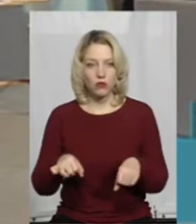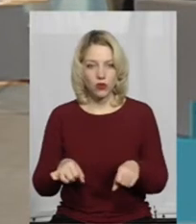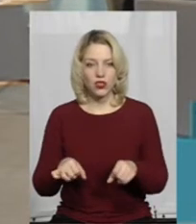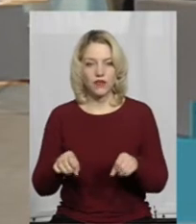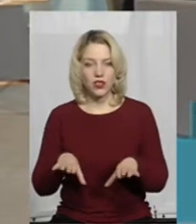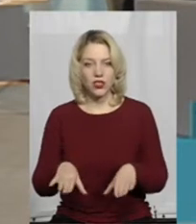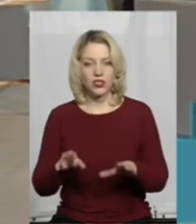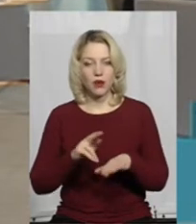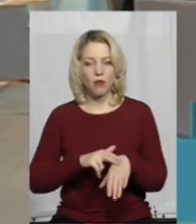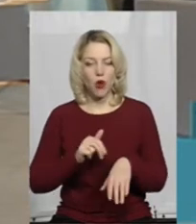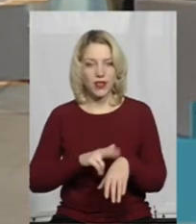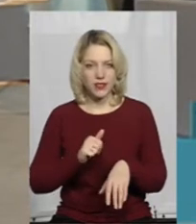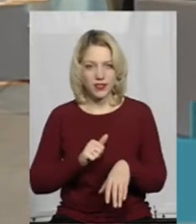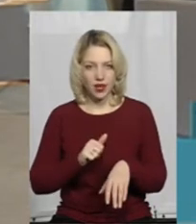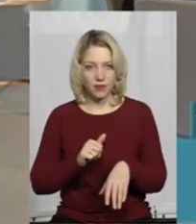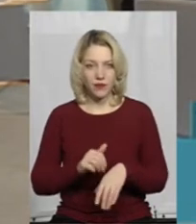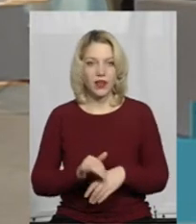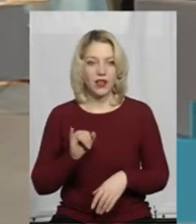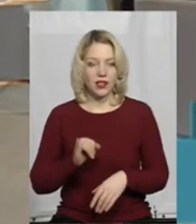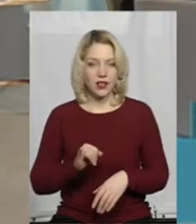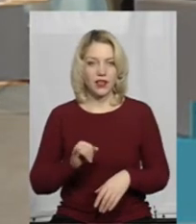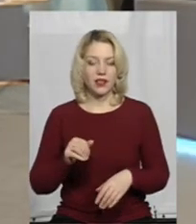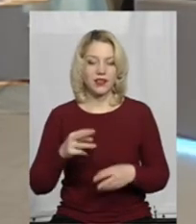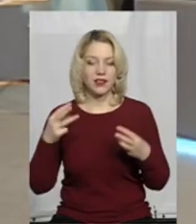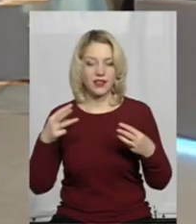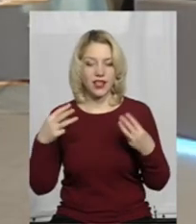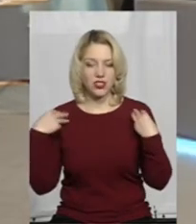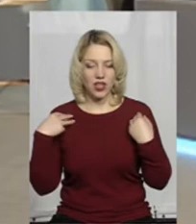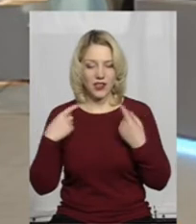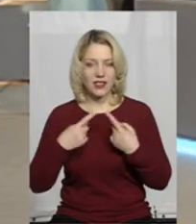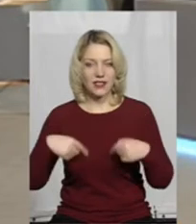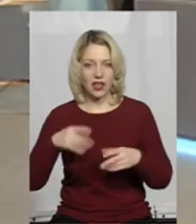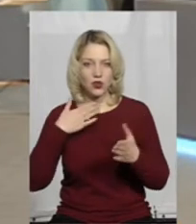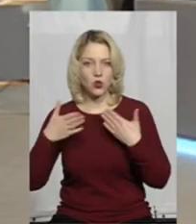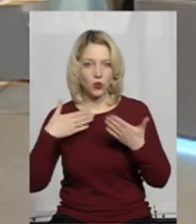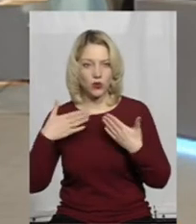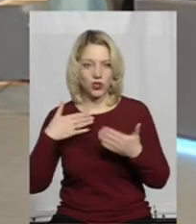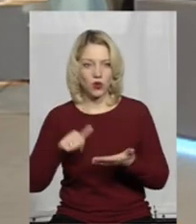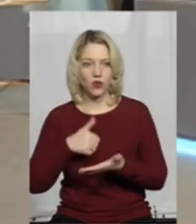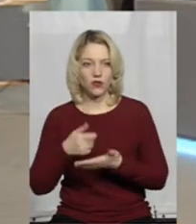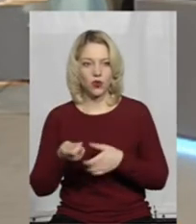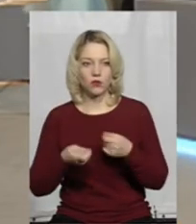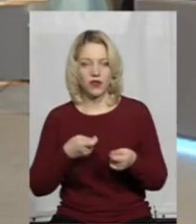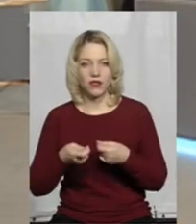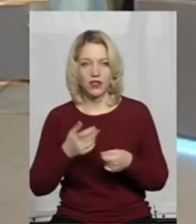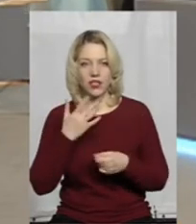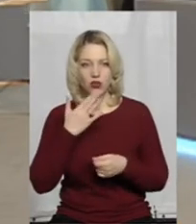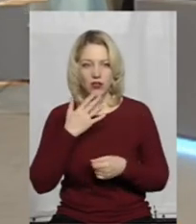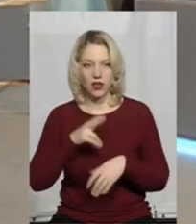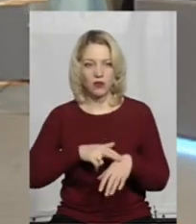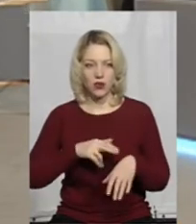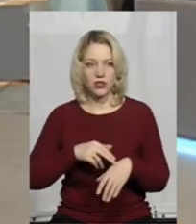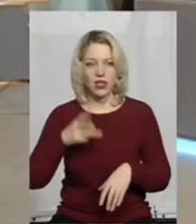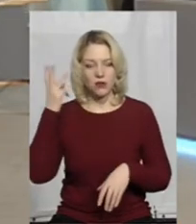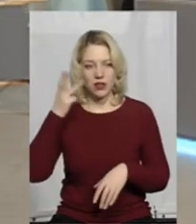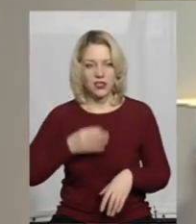вирішити поліція. І от начальник сектору комунікацій Головного управління Національної поліції